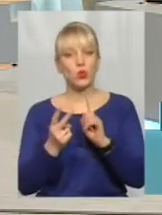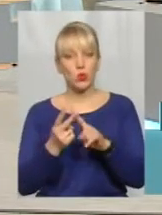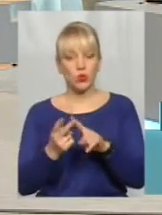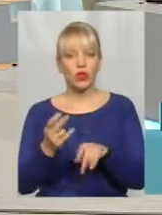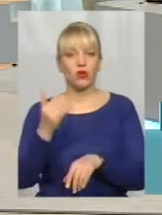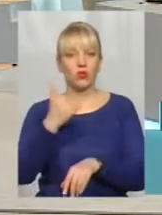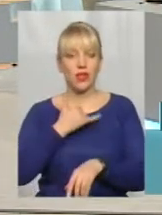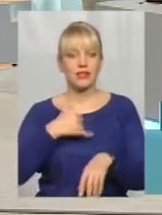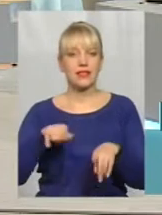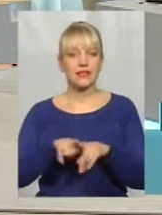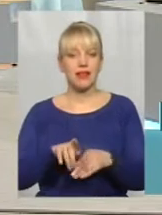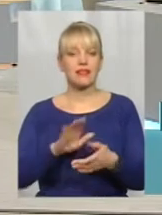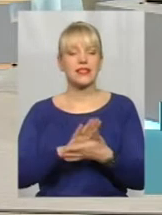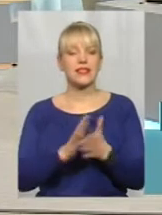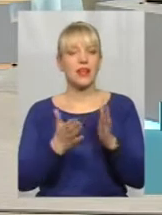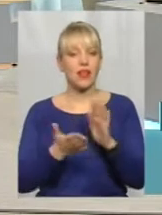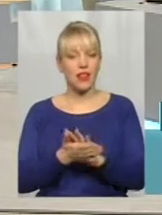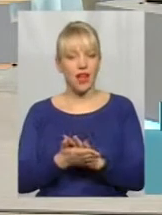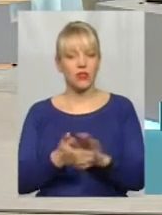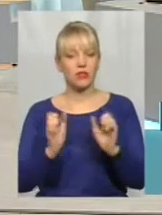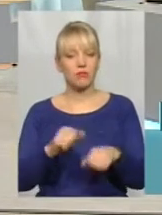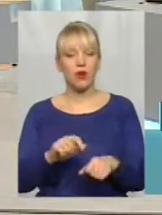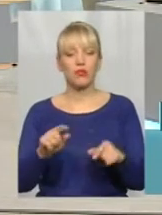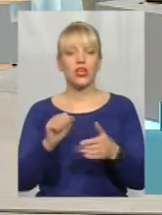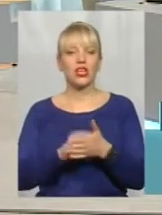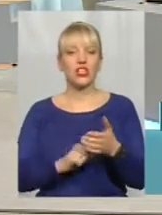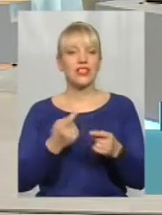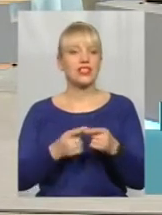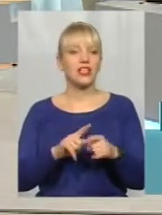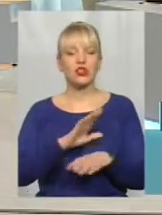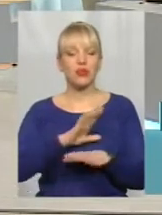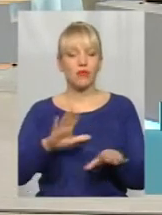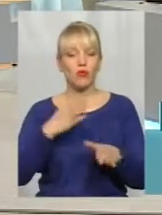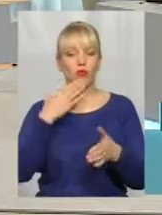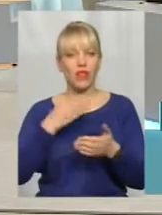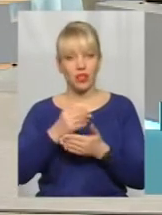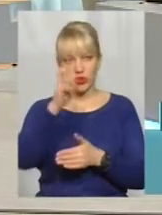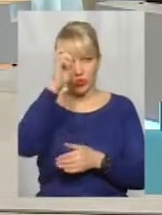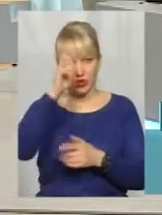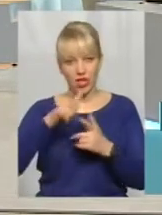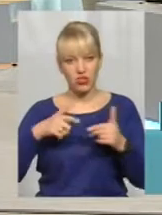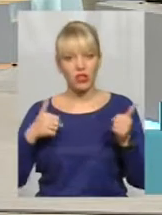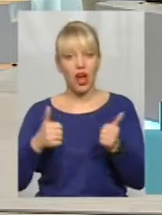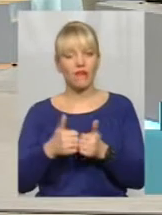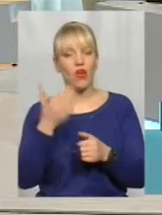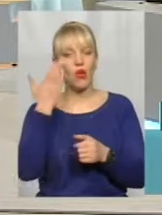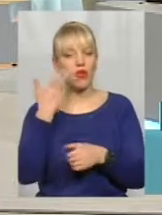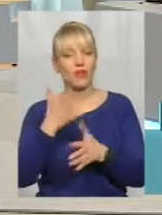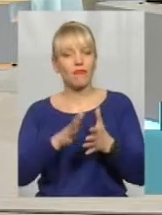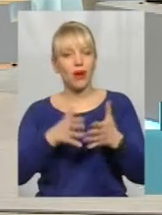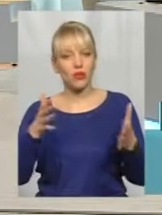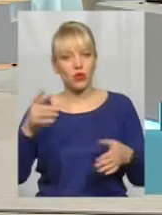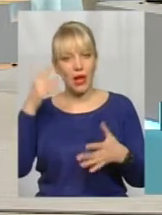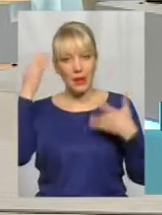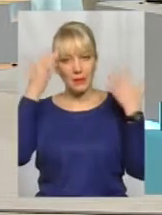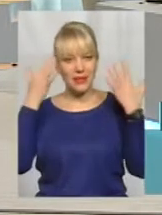склалося, мабуть, через те, що дуже довго не було власної держави, коли дуже багатьох психологій,